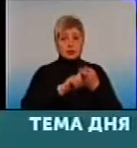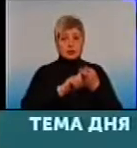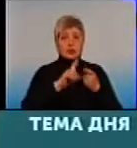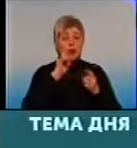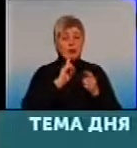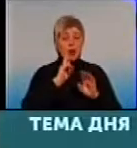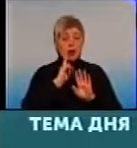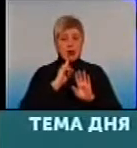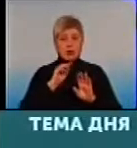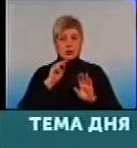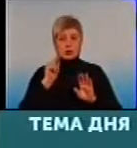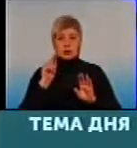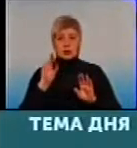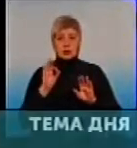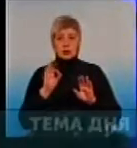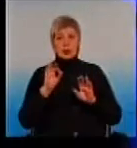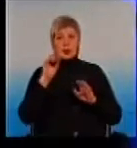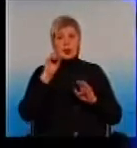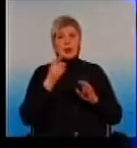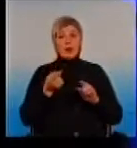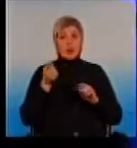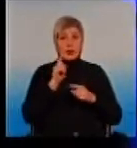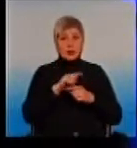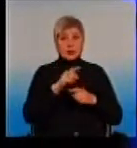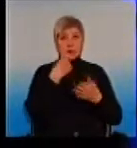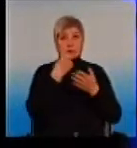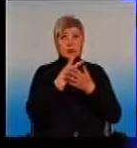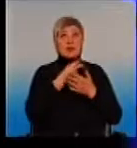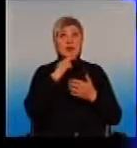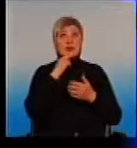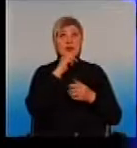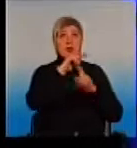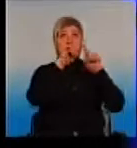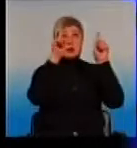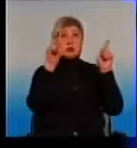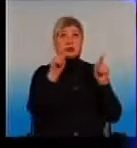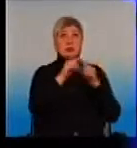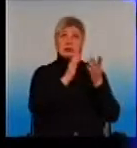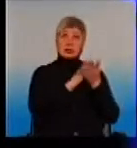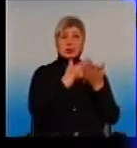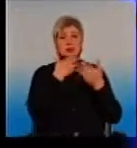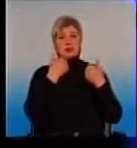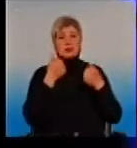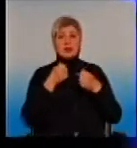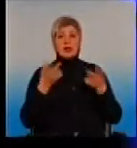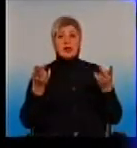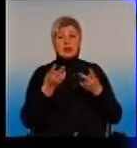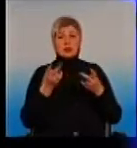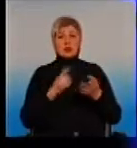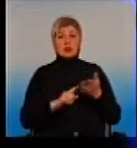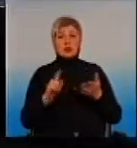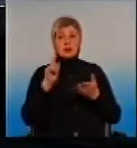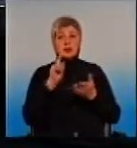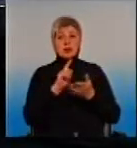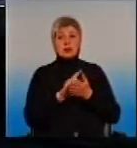Да, поки що, да. тому, смотрийте, обрацюйте внимание на вот эту наклеечку. треба об'язательно